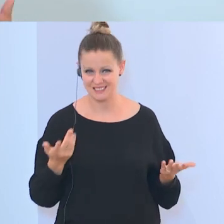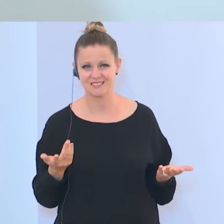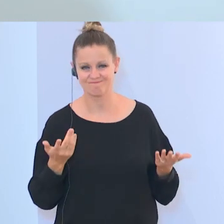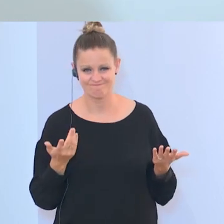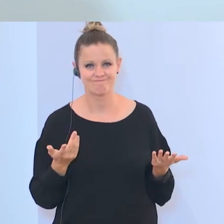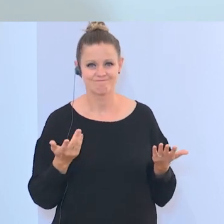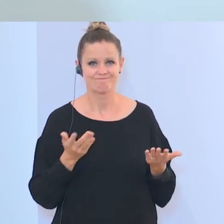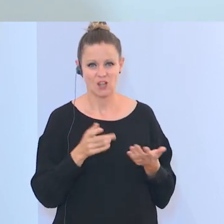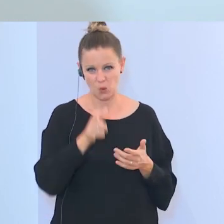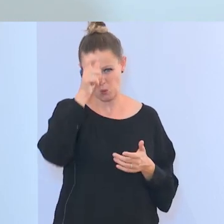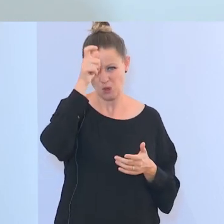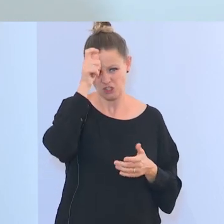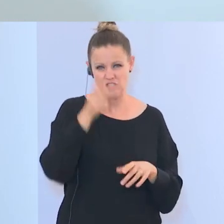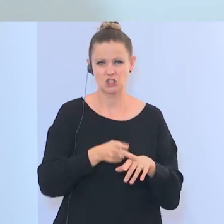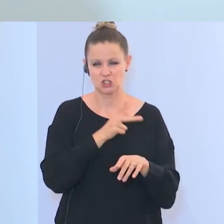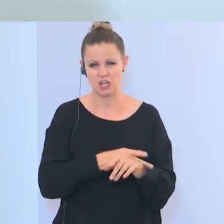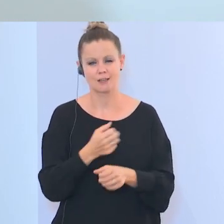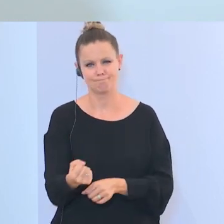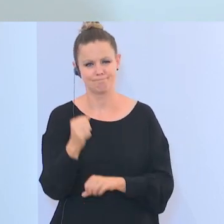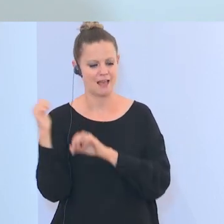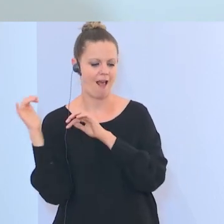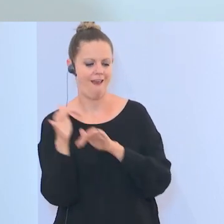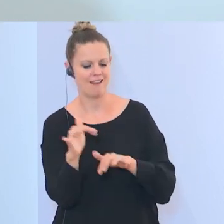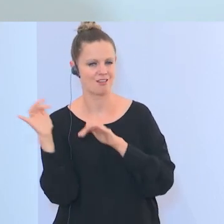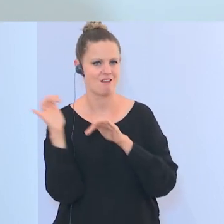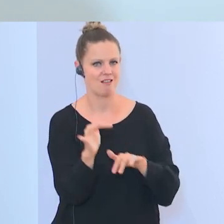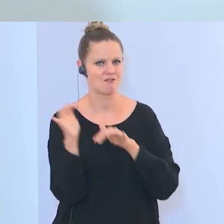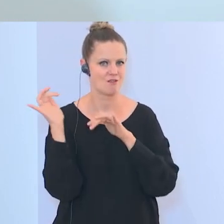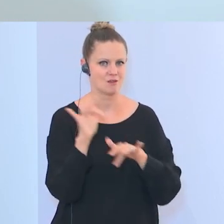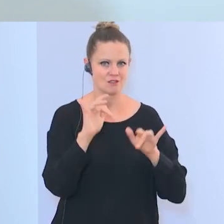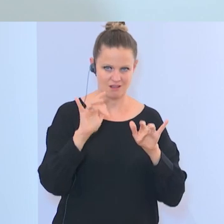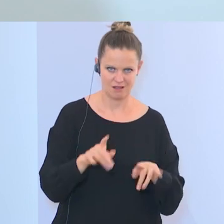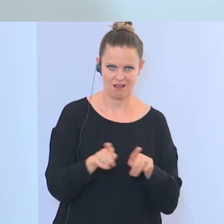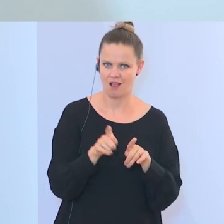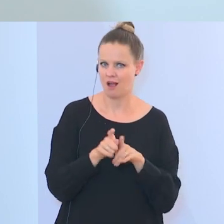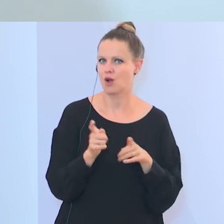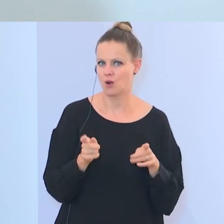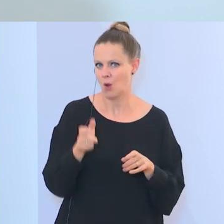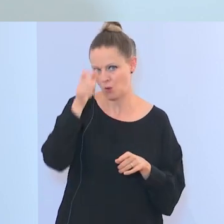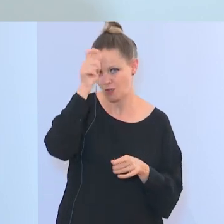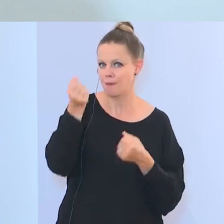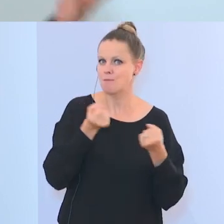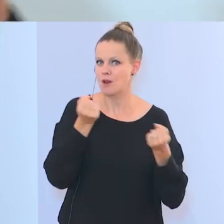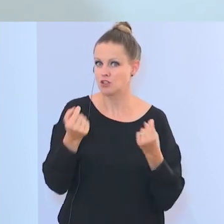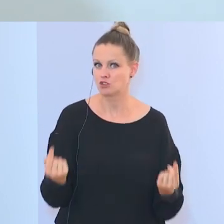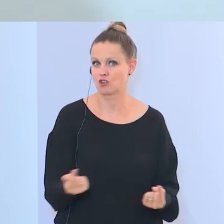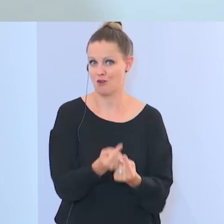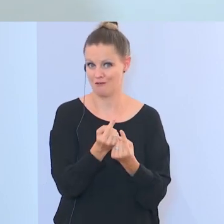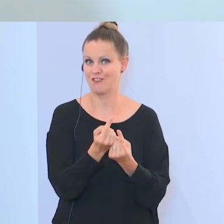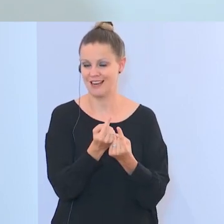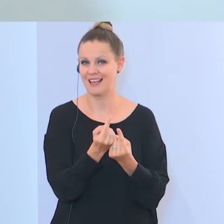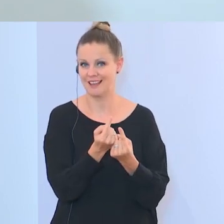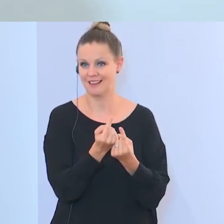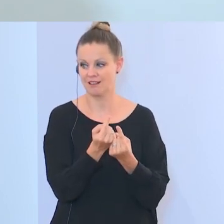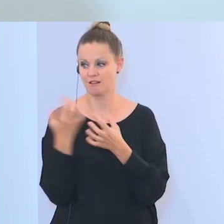vom türkischen Staat sehr stark beeinflusst sind und immer wieder auch türkische politische Konflikte über diese